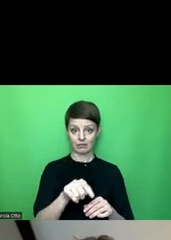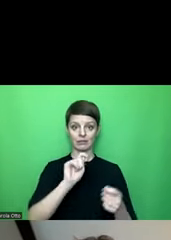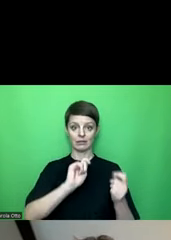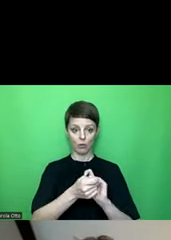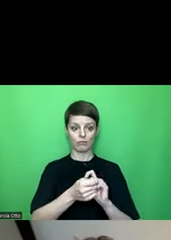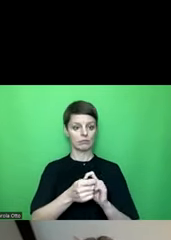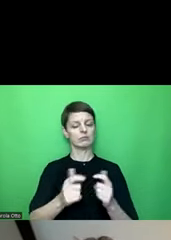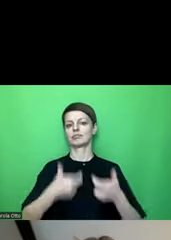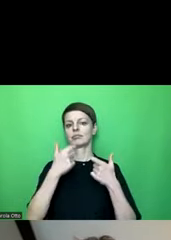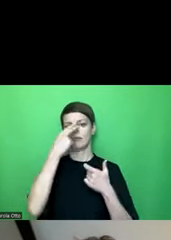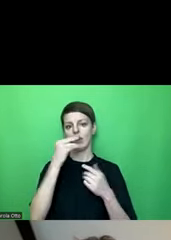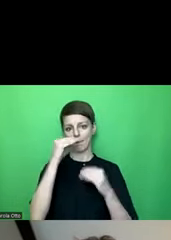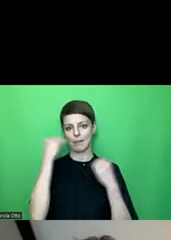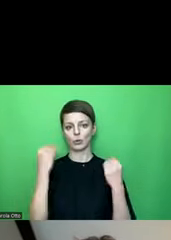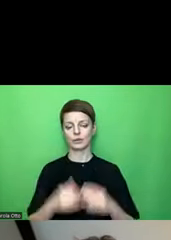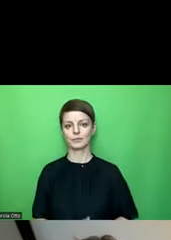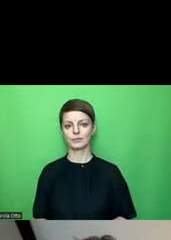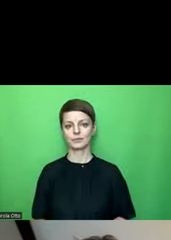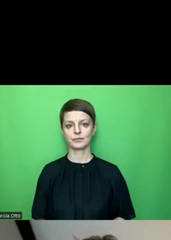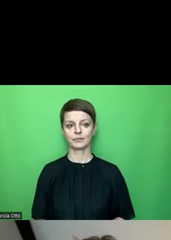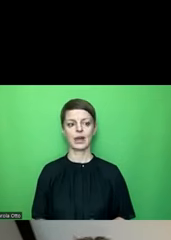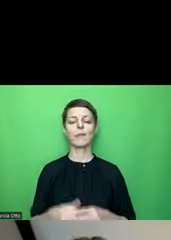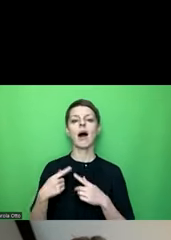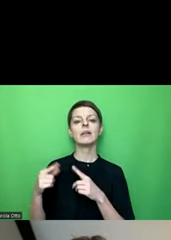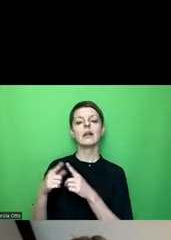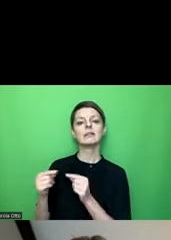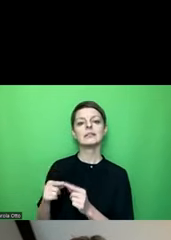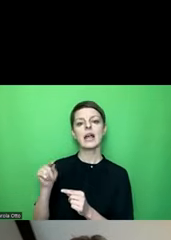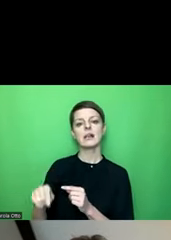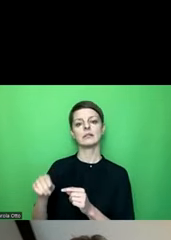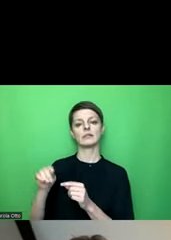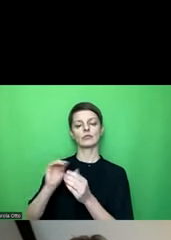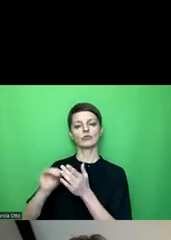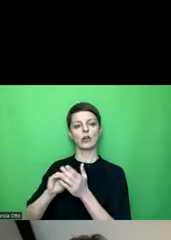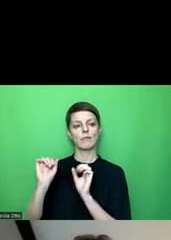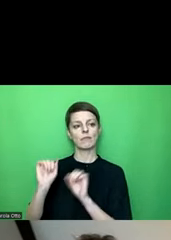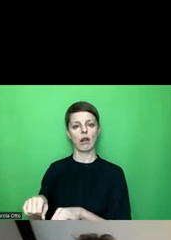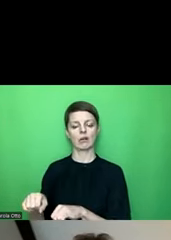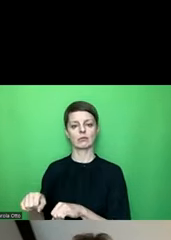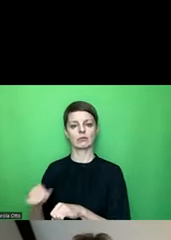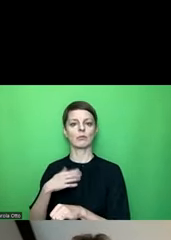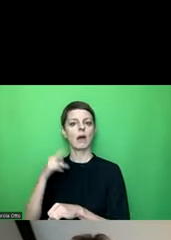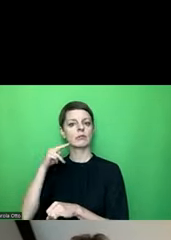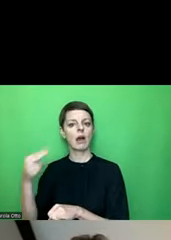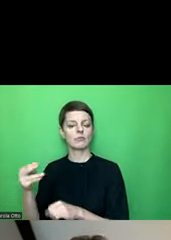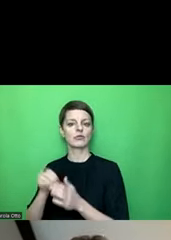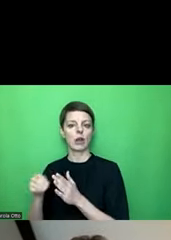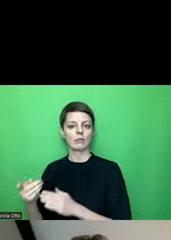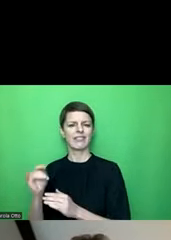Zelle bin, aber ich kann die anderen Zellen editieren, schreibe mal meinen Namen rein, also diese gelben,